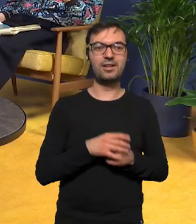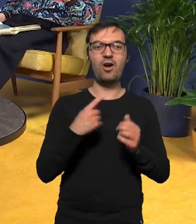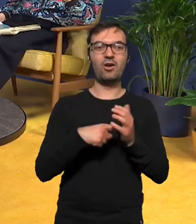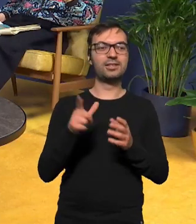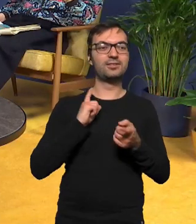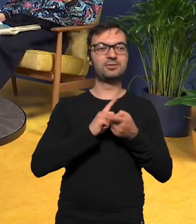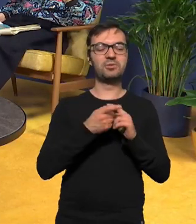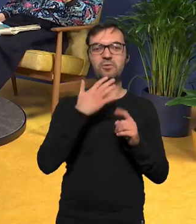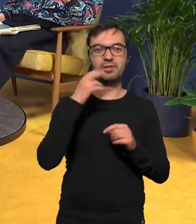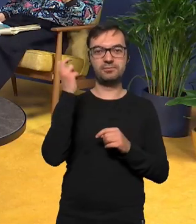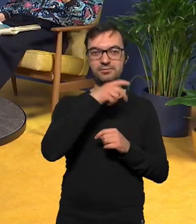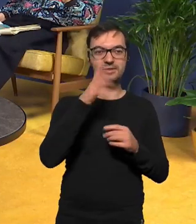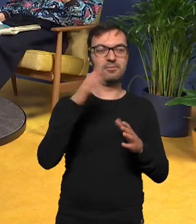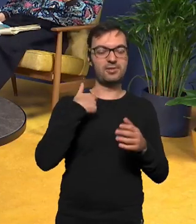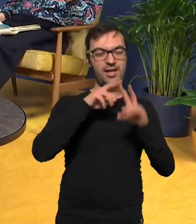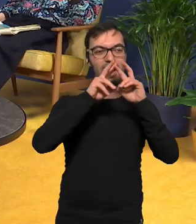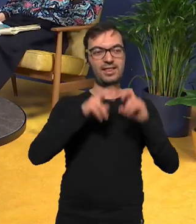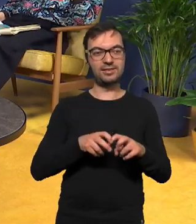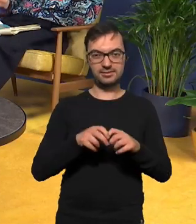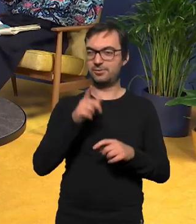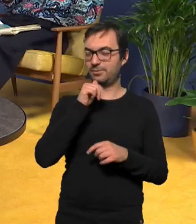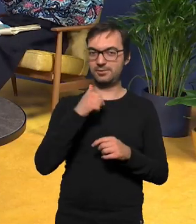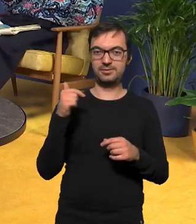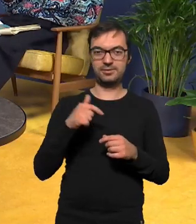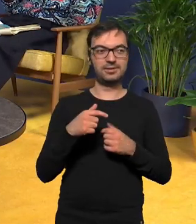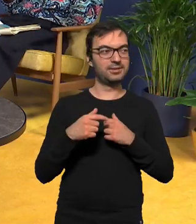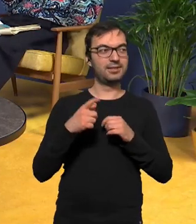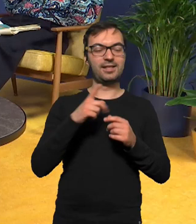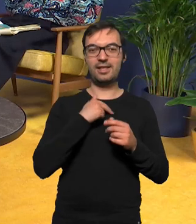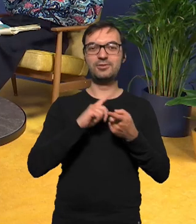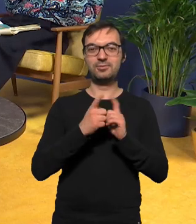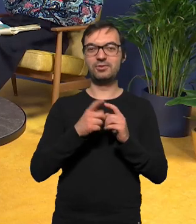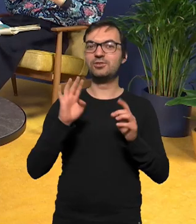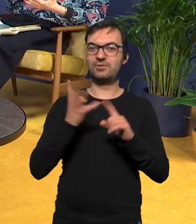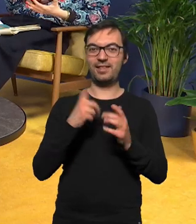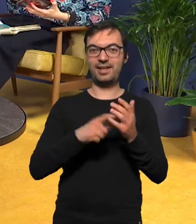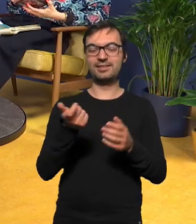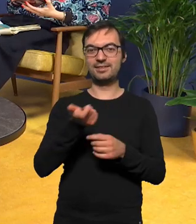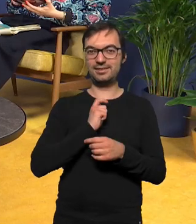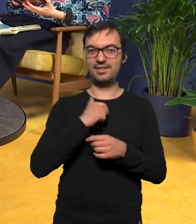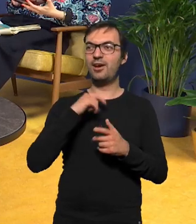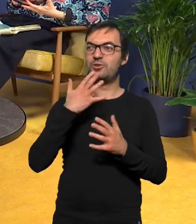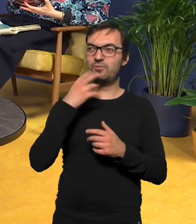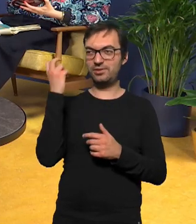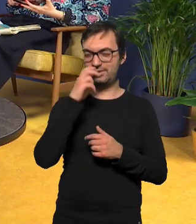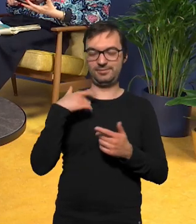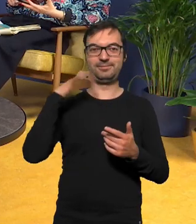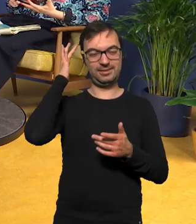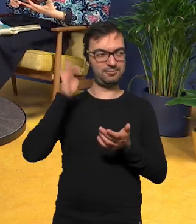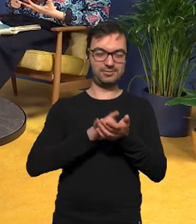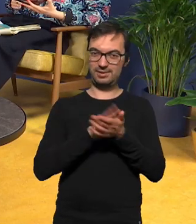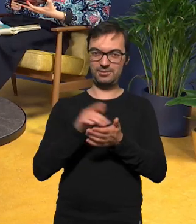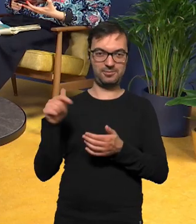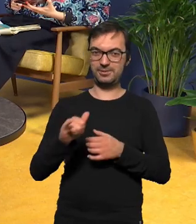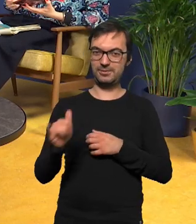spotkaliśmy powiedziałaś ciekawą rzecz czy ja potem to sobie analizowałem muszę sobie to potem przeanalizować nasze spotkanie bo już po raz czwartym powiedzieli że powiedziałam ciekawą rzecz ja sobie to zapiszę